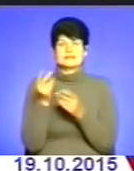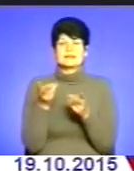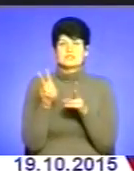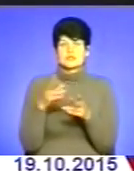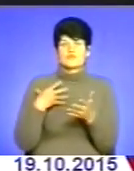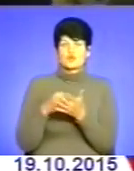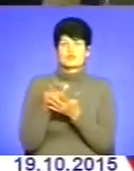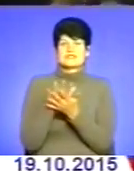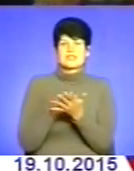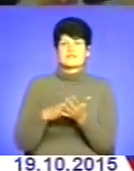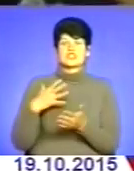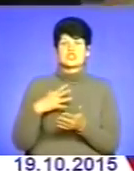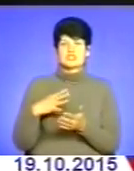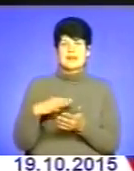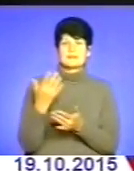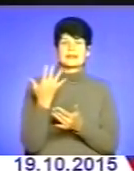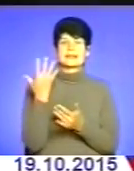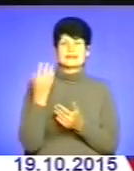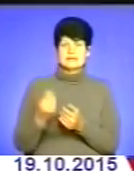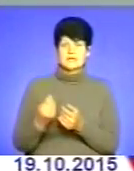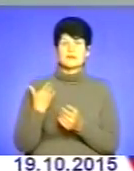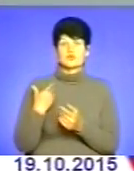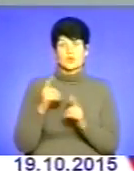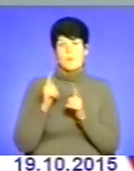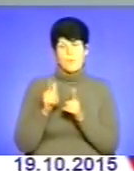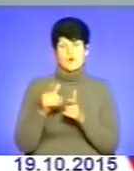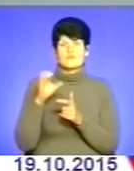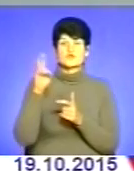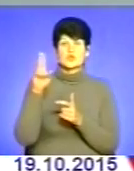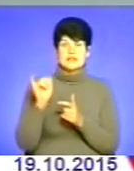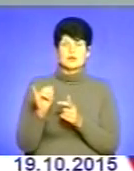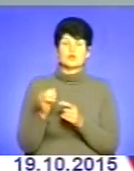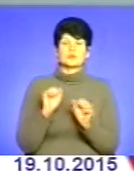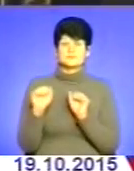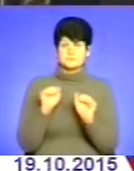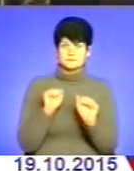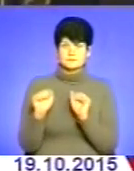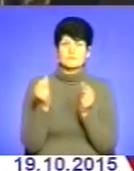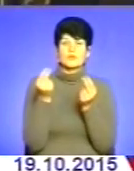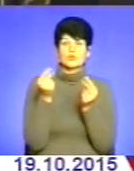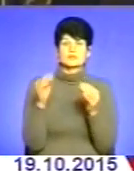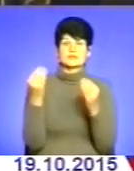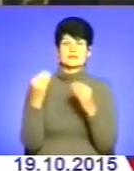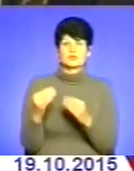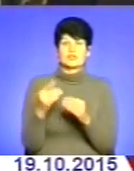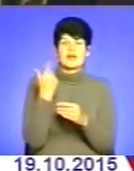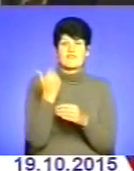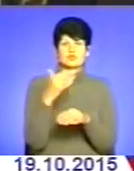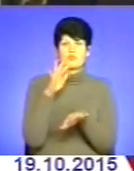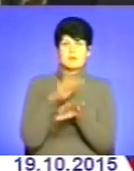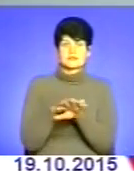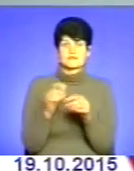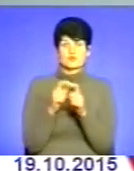свою заявку, чекаємо кілька днів І якщо її погодять в соціальному департаменті Кошти надійдуть на вашу банківську